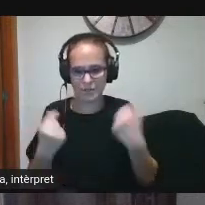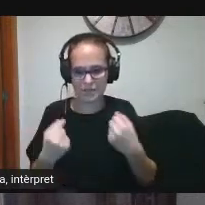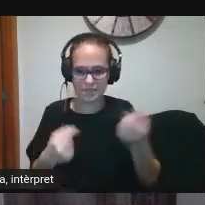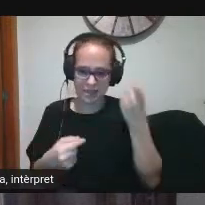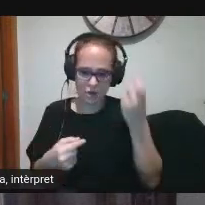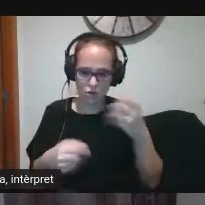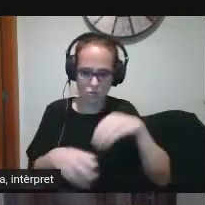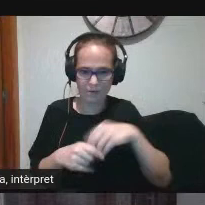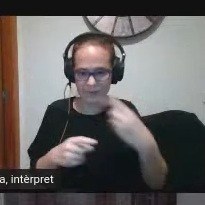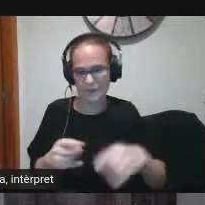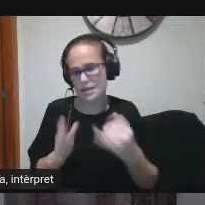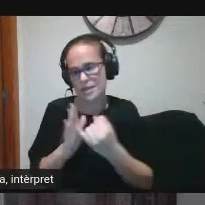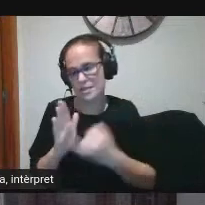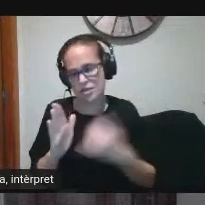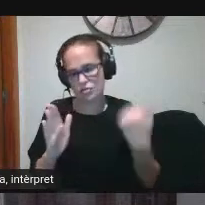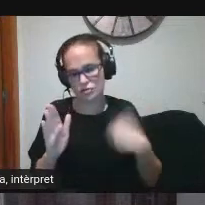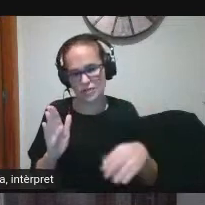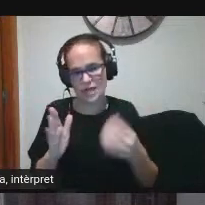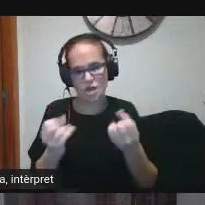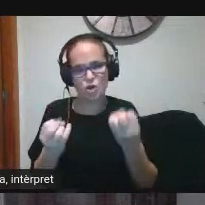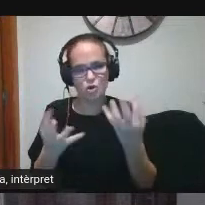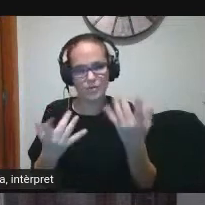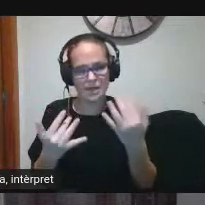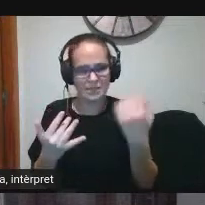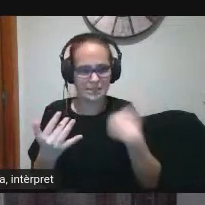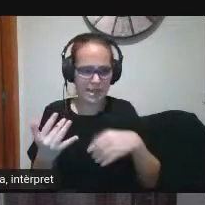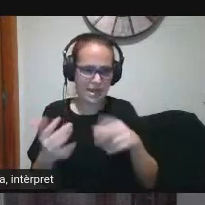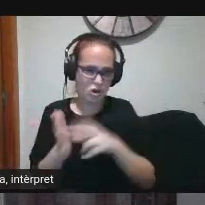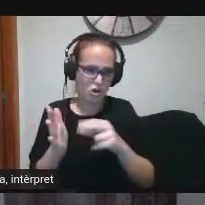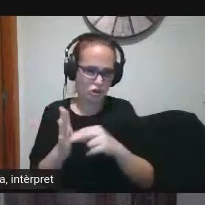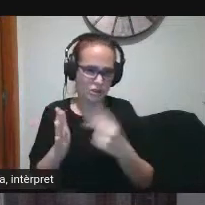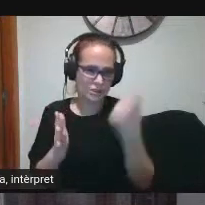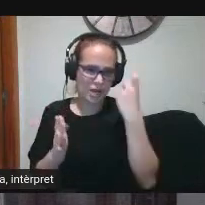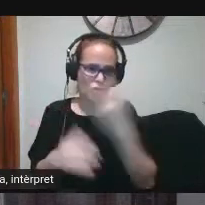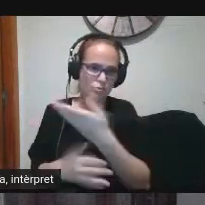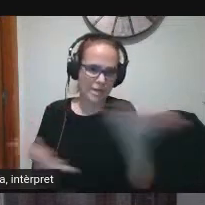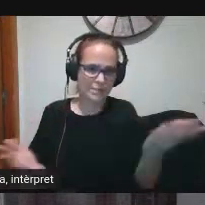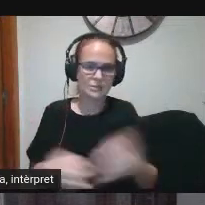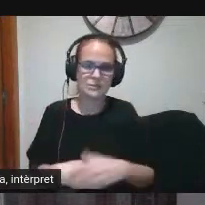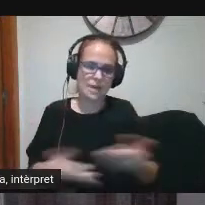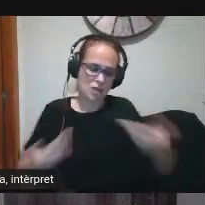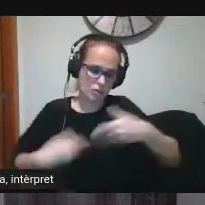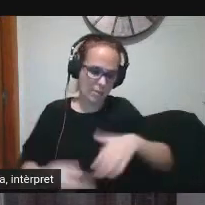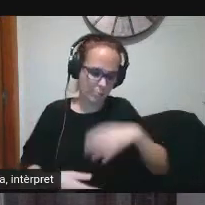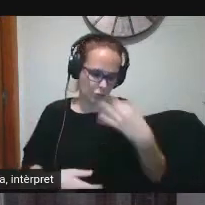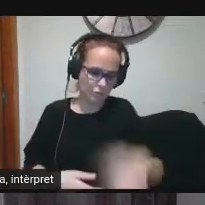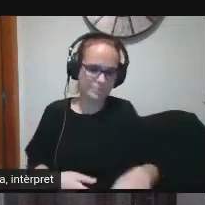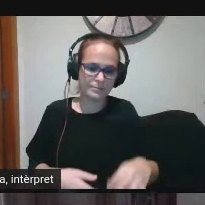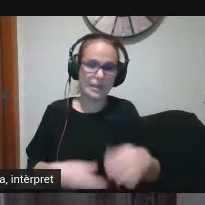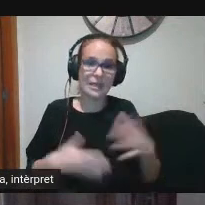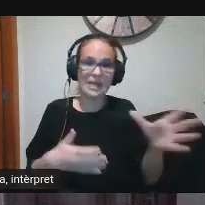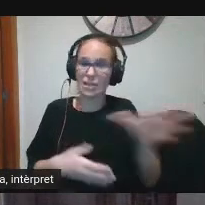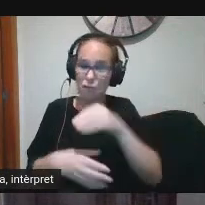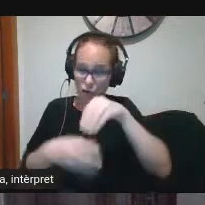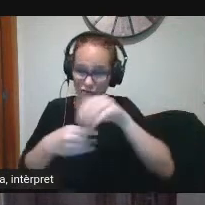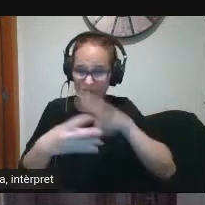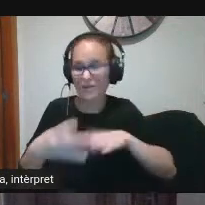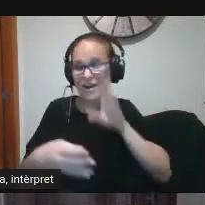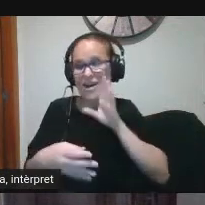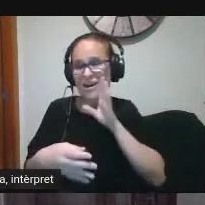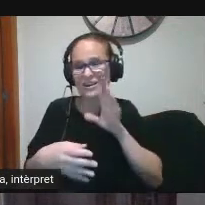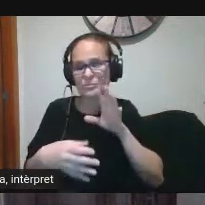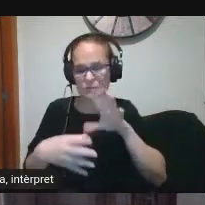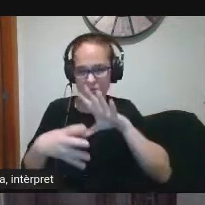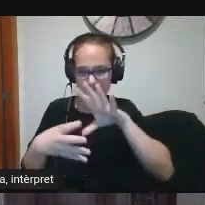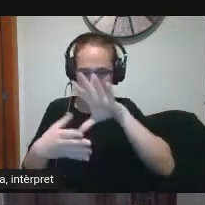'alumne per tant aquests ja són indicadors numèrics que ens poden ajudar de tot això i d'alguna cosa més que ara veurem hem de fer una diagnosi al